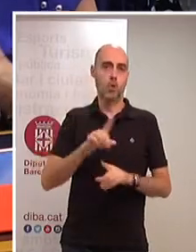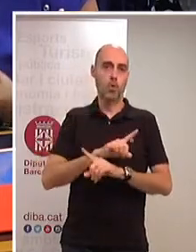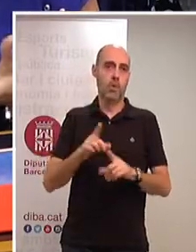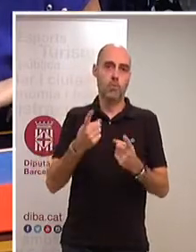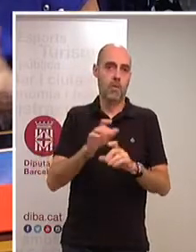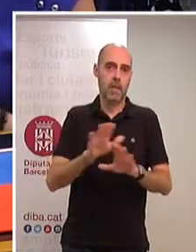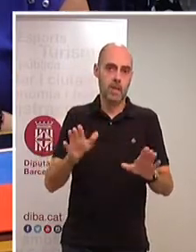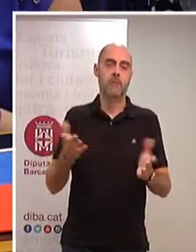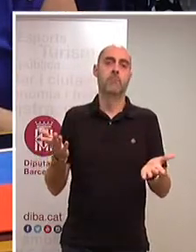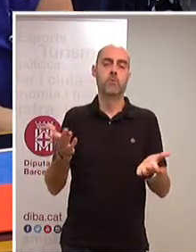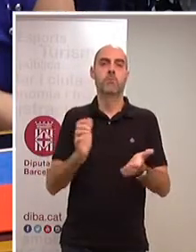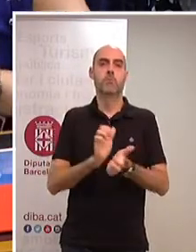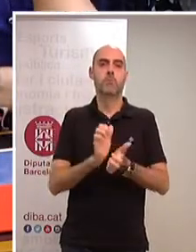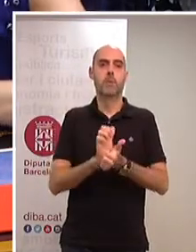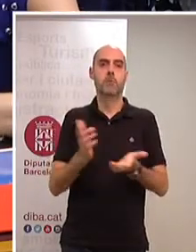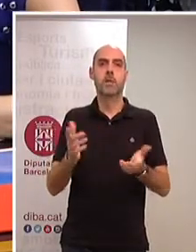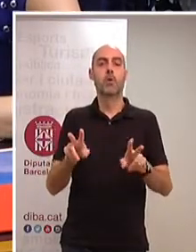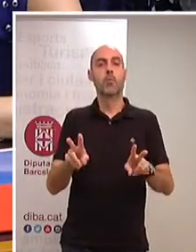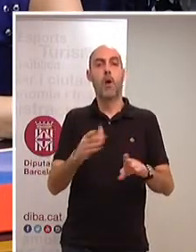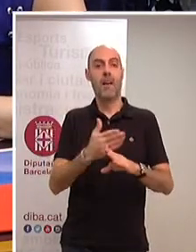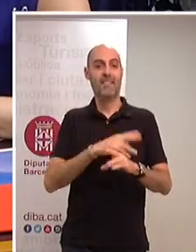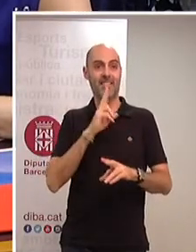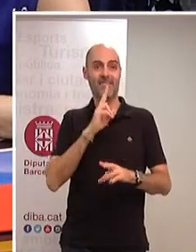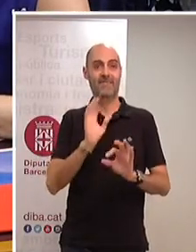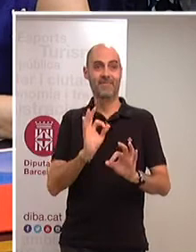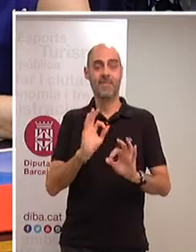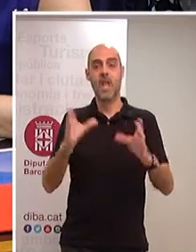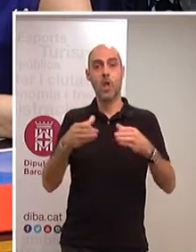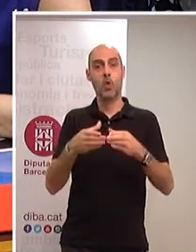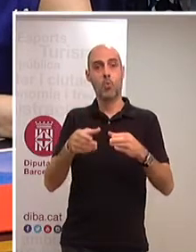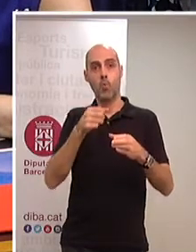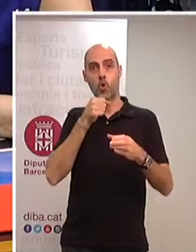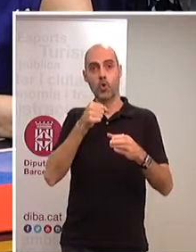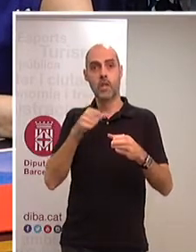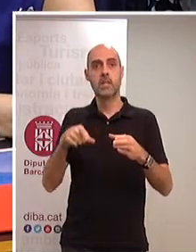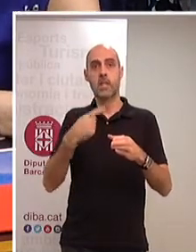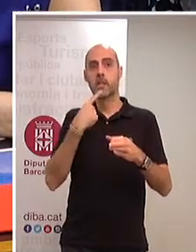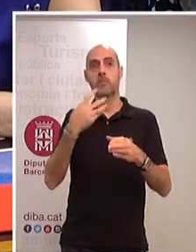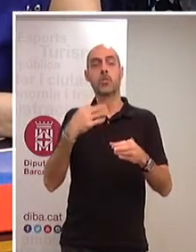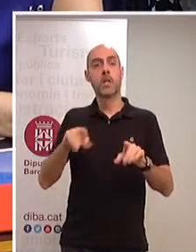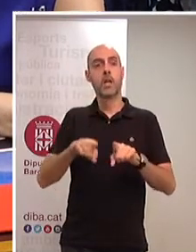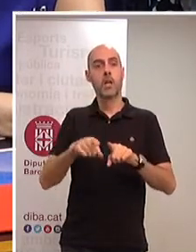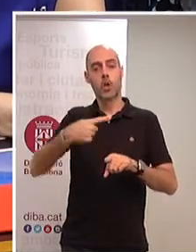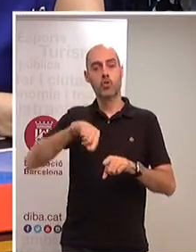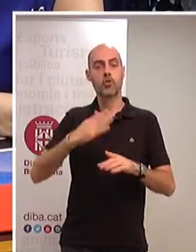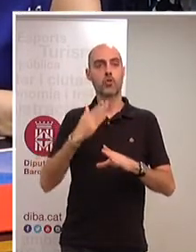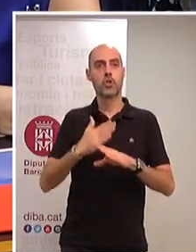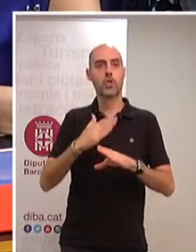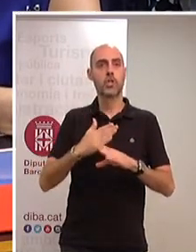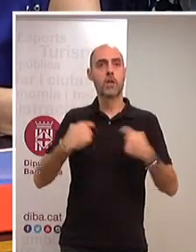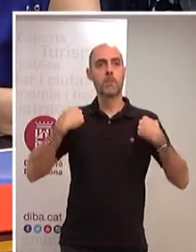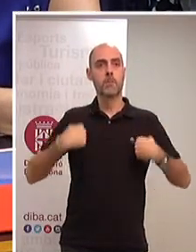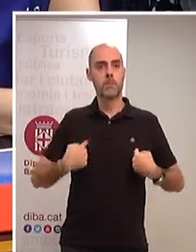volgut més deparar amb els encerts, com li deia. I des del grup socialista li volíem dir que nosaltres sempre ens hem sentit